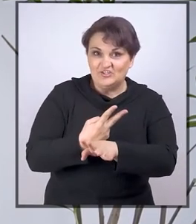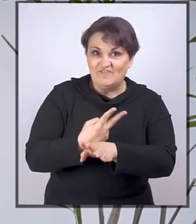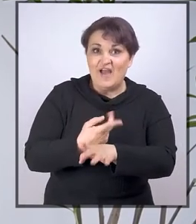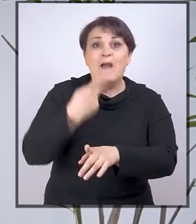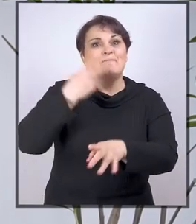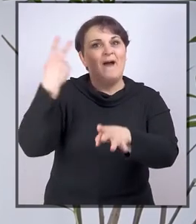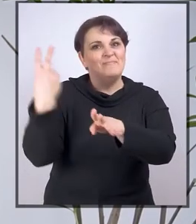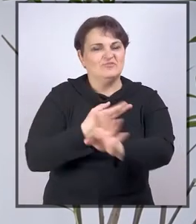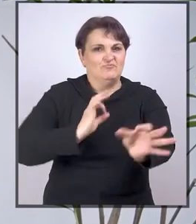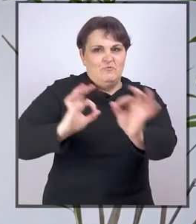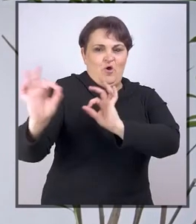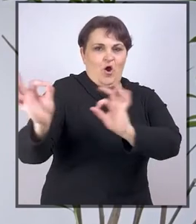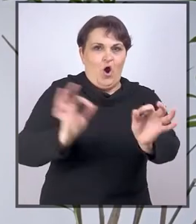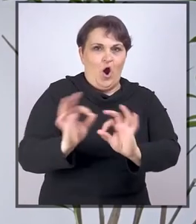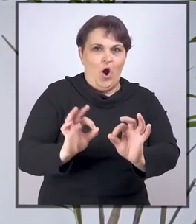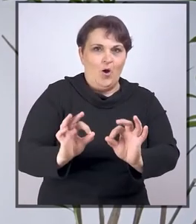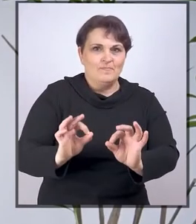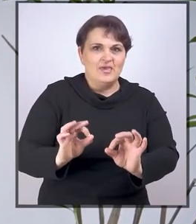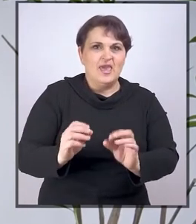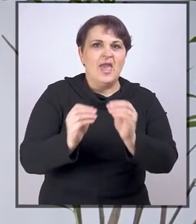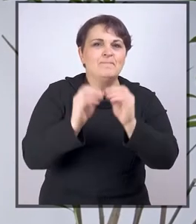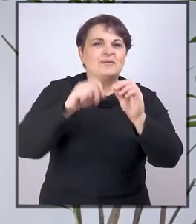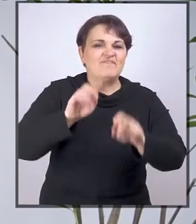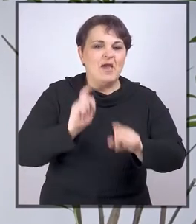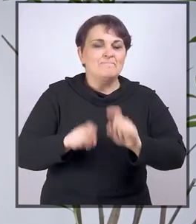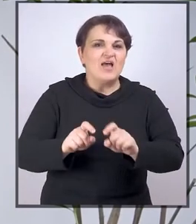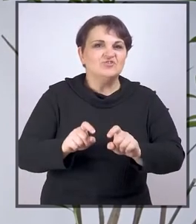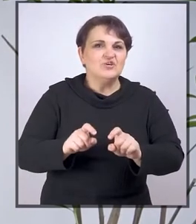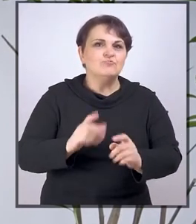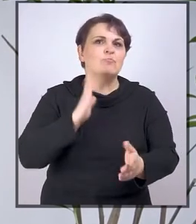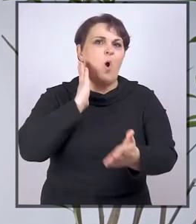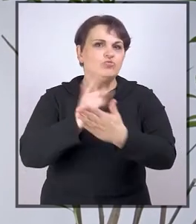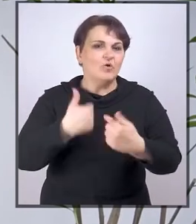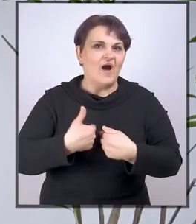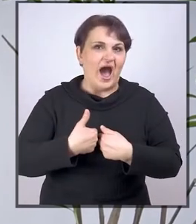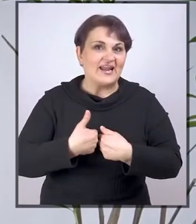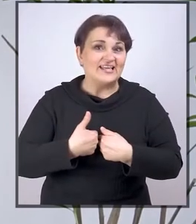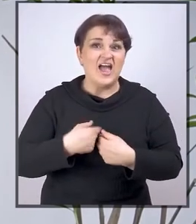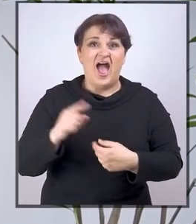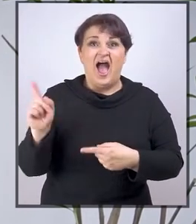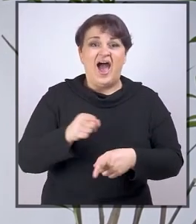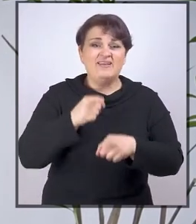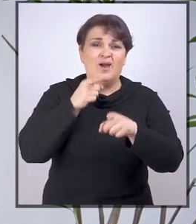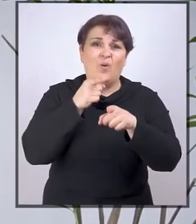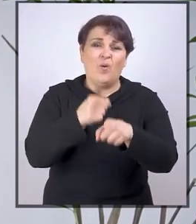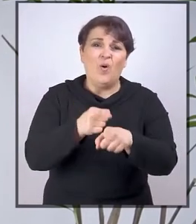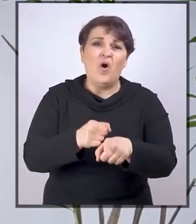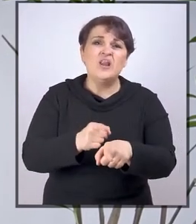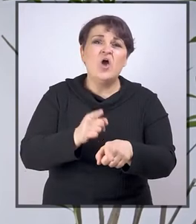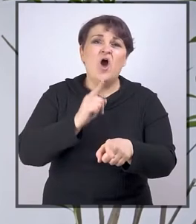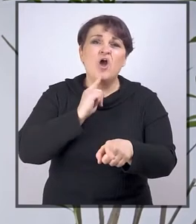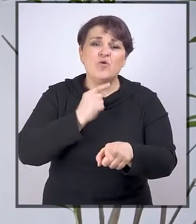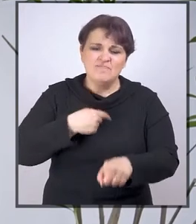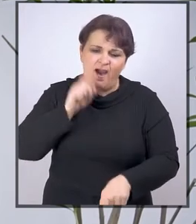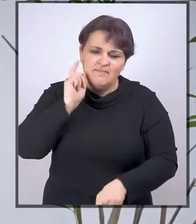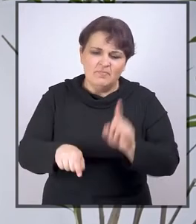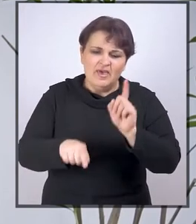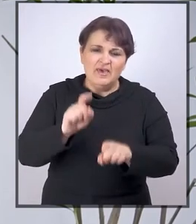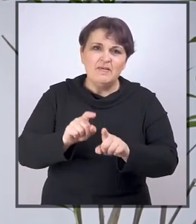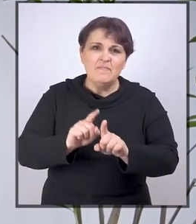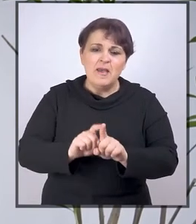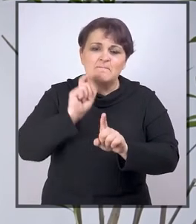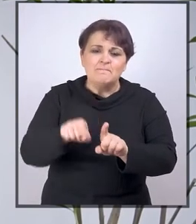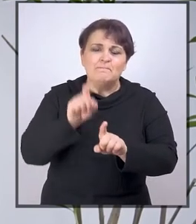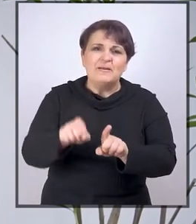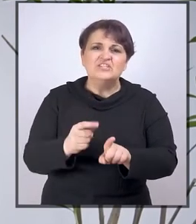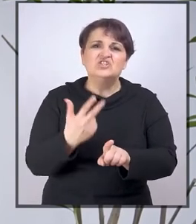strane države, pa mi država obezbijedila brajevu mašinu adekvatnu, a ne onu koja